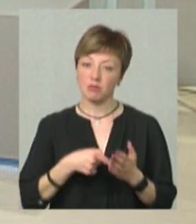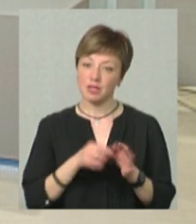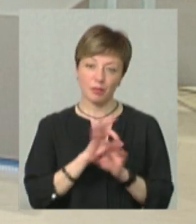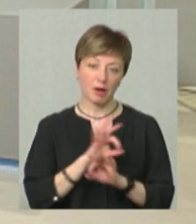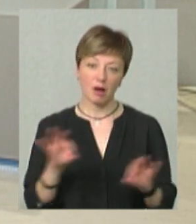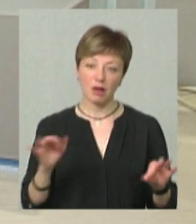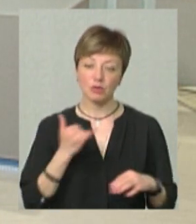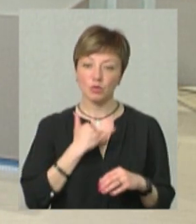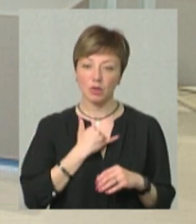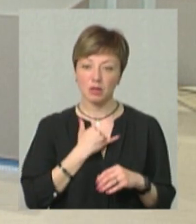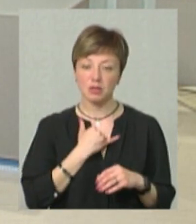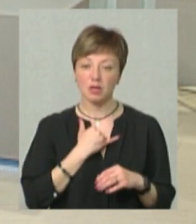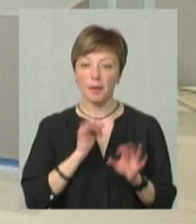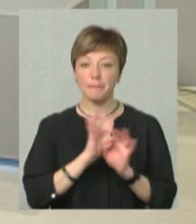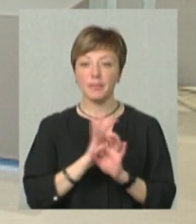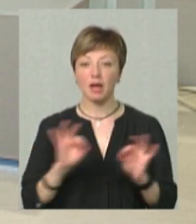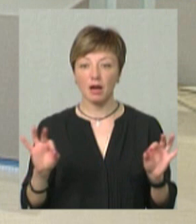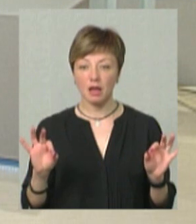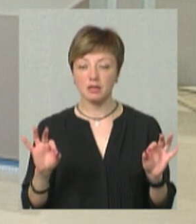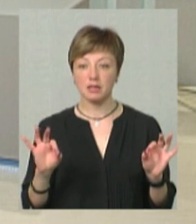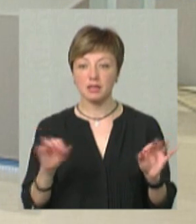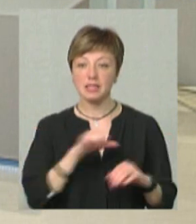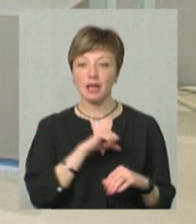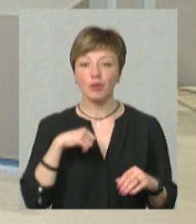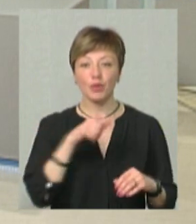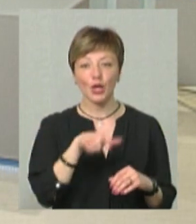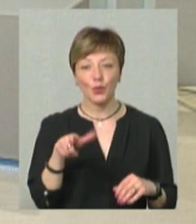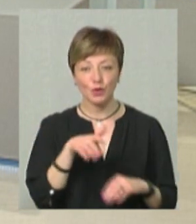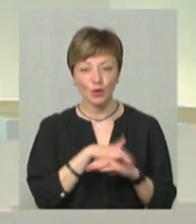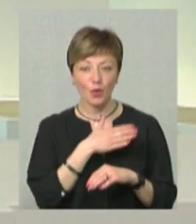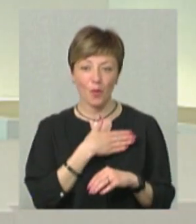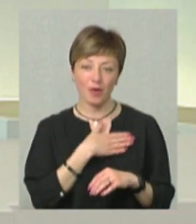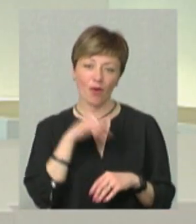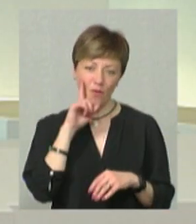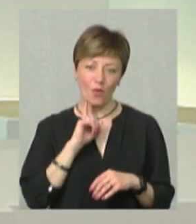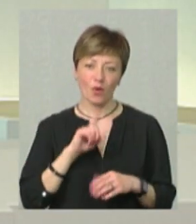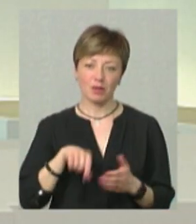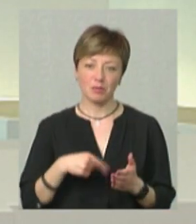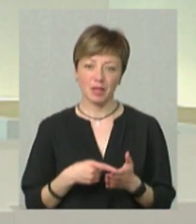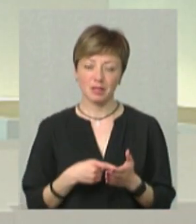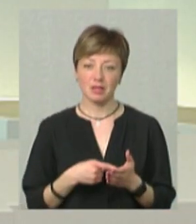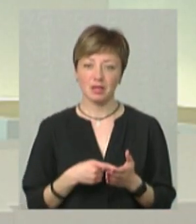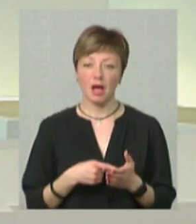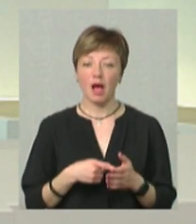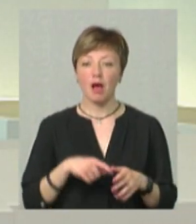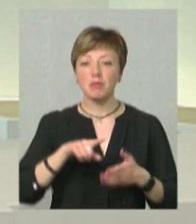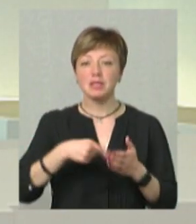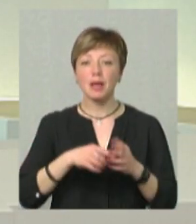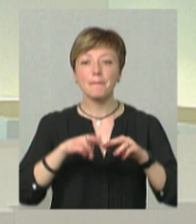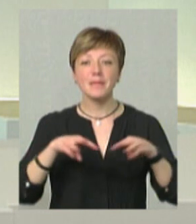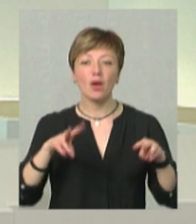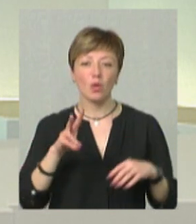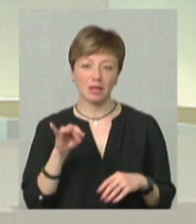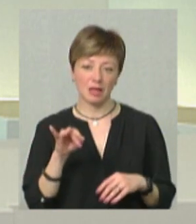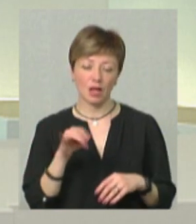прекрасне, у нас прекрасні самі люди добрі. І комфортне місто, тому що міста-мільйонники, в